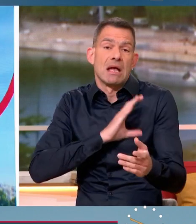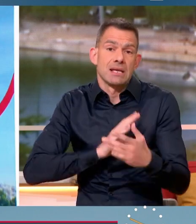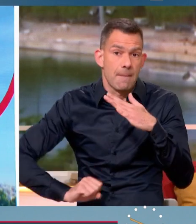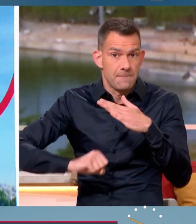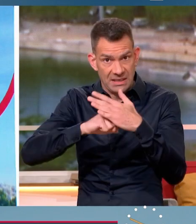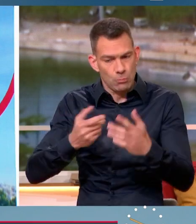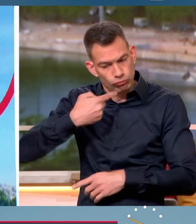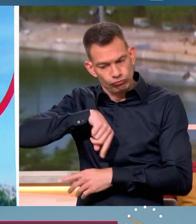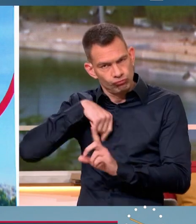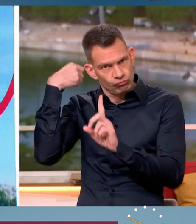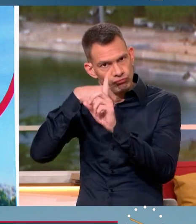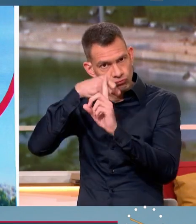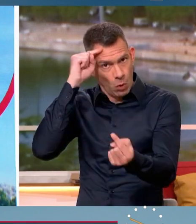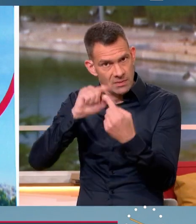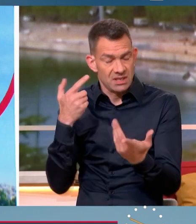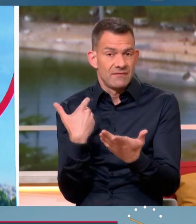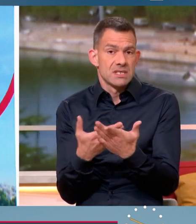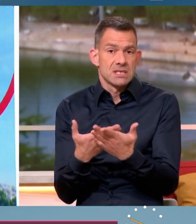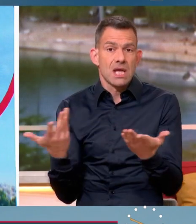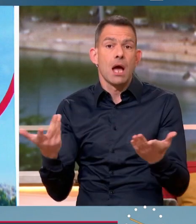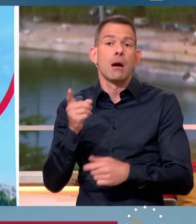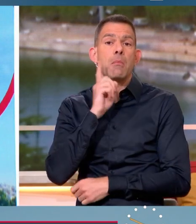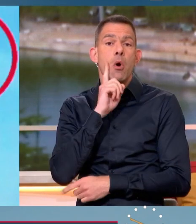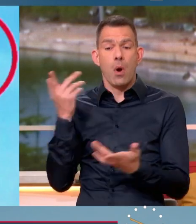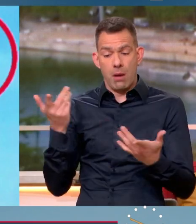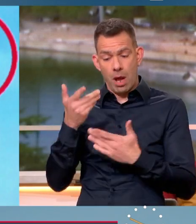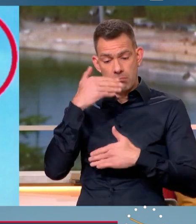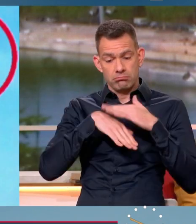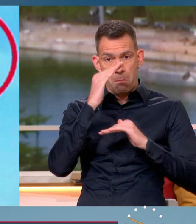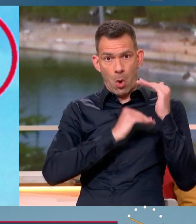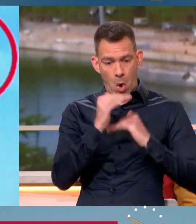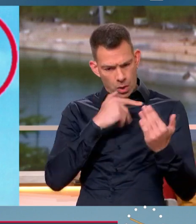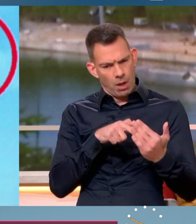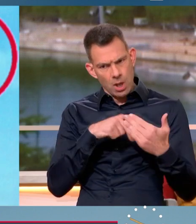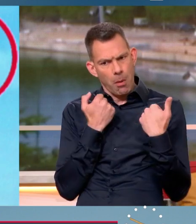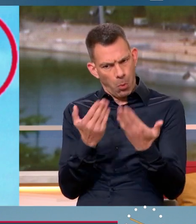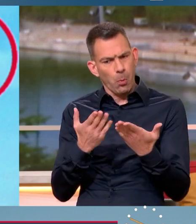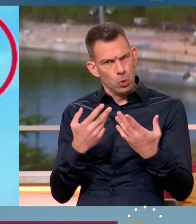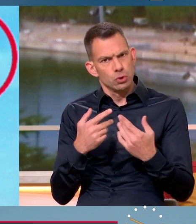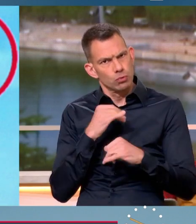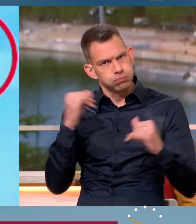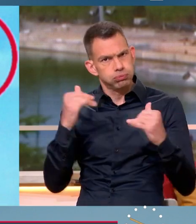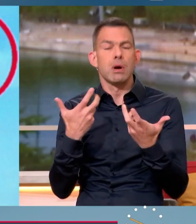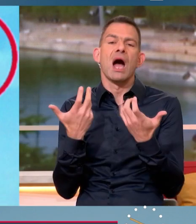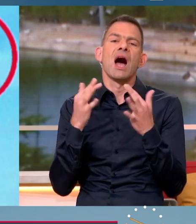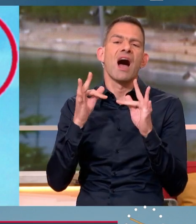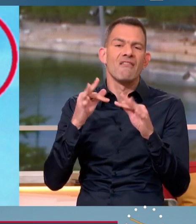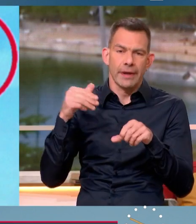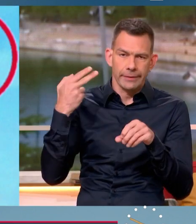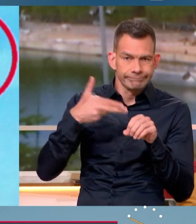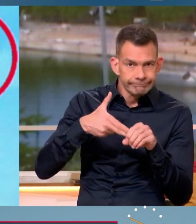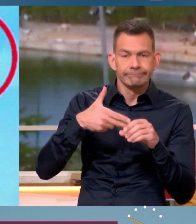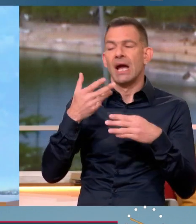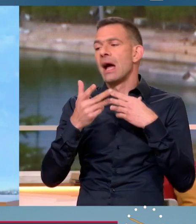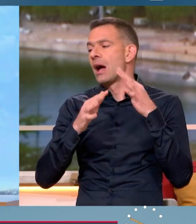pour cela parce que nous avons au cœur de notre programme des propositions fortes. Je parlais du carburant. Je pense aux